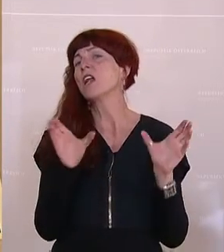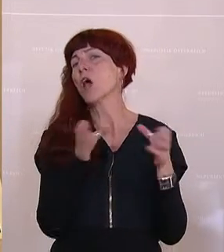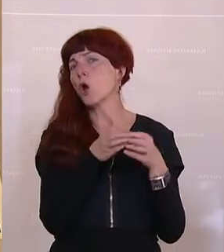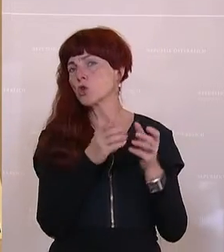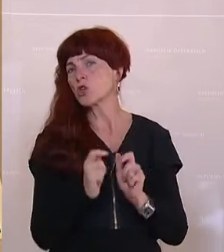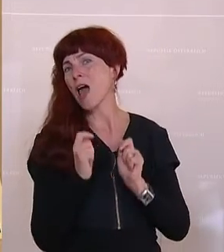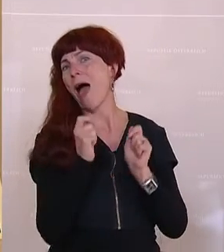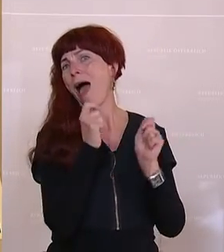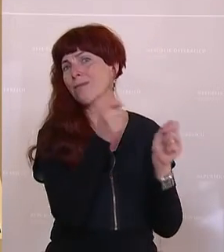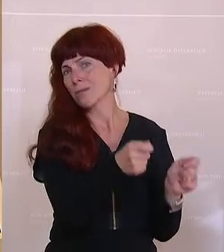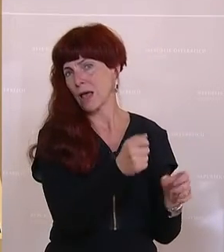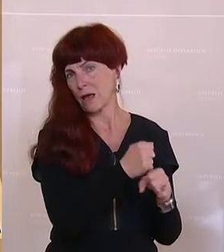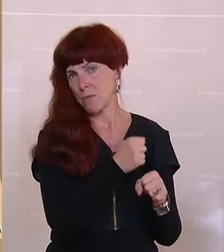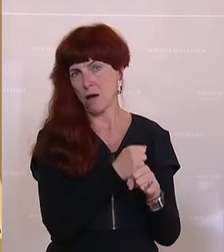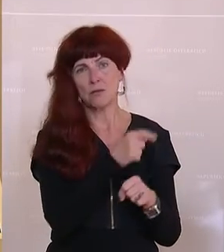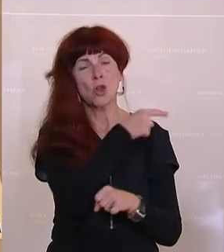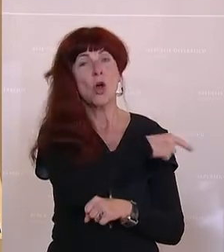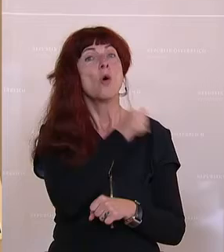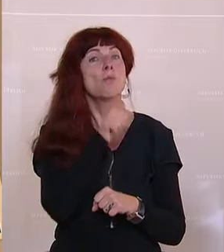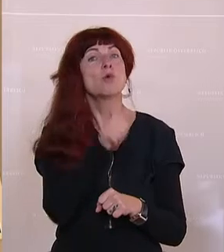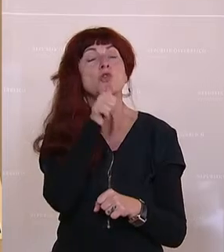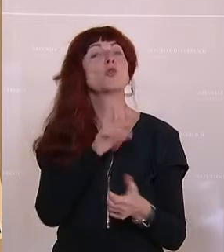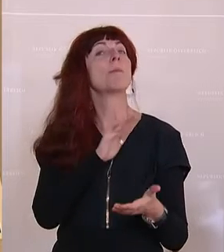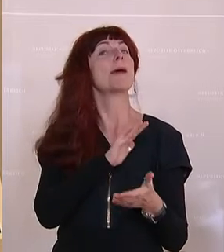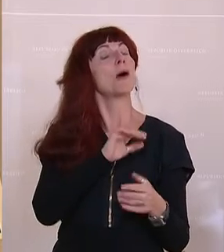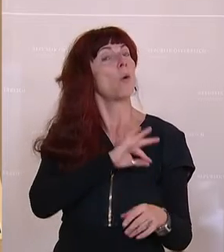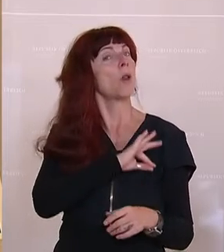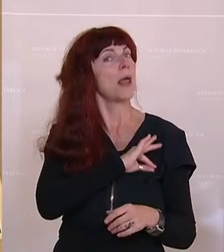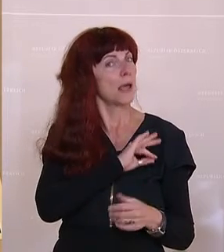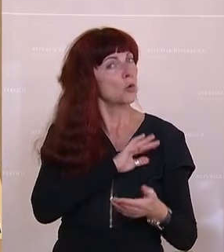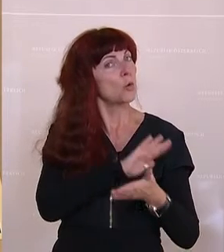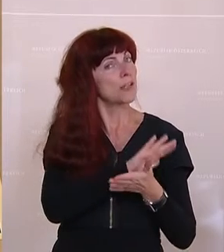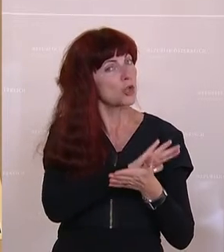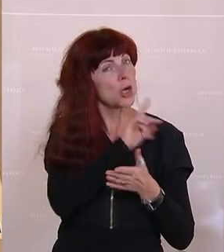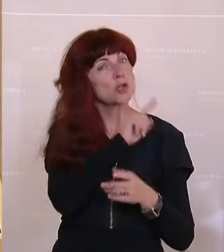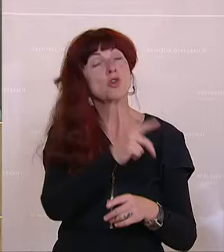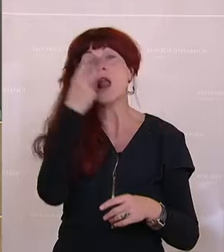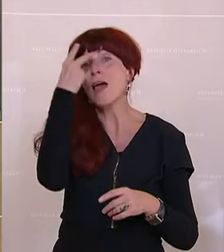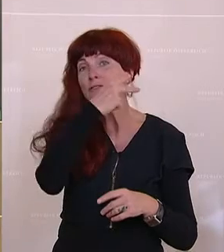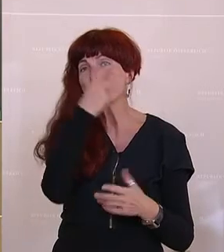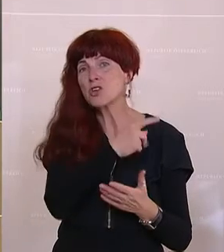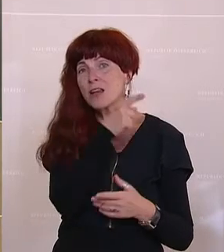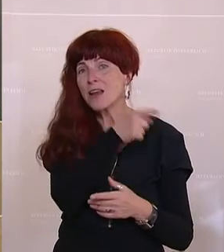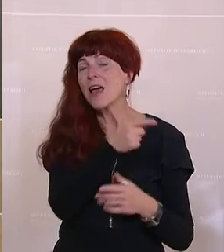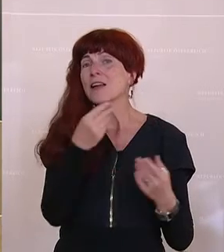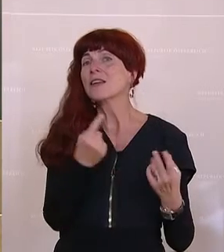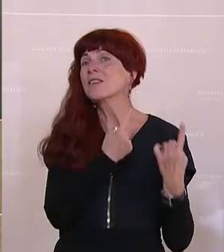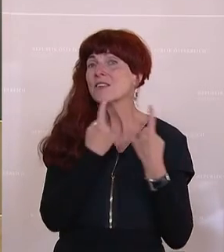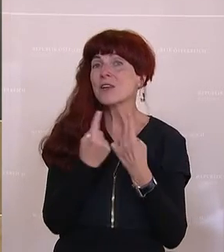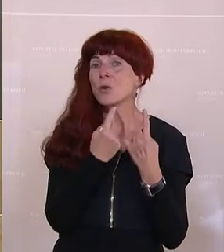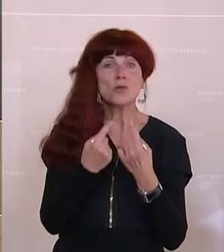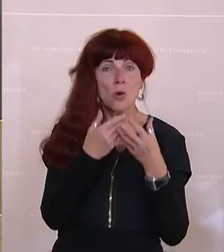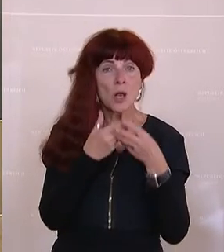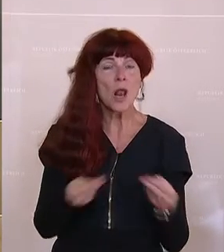brauchen nur mehr Ihre Kolleginnen und Kollegen davon überzeugen, dass sie diesem Antrag zustimmen und diese Sachlage ist geregelt.